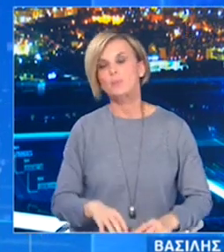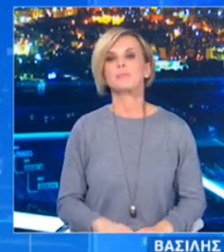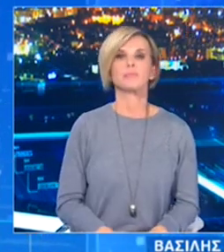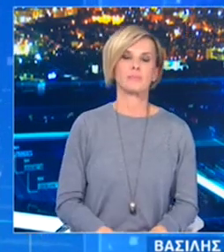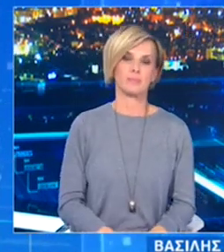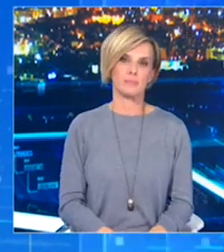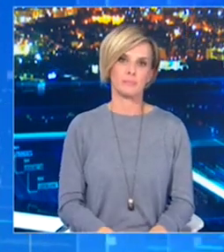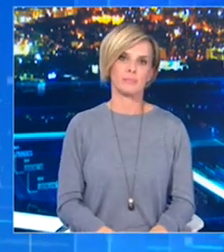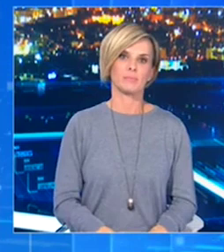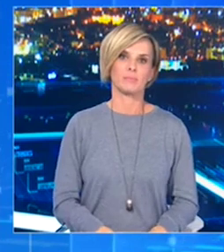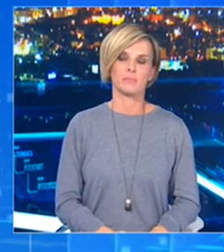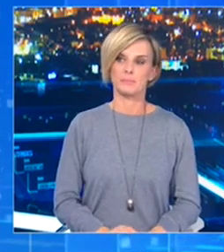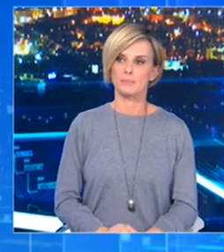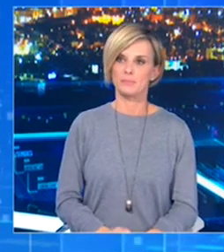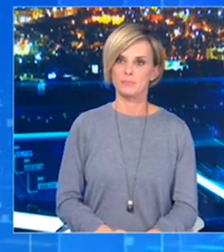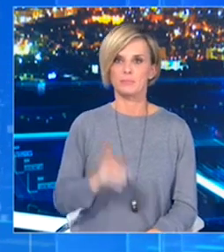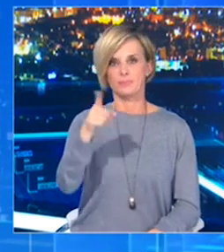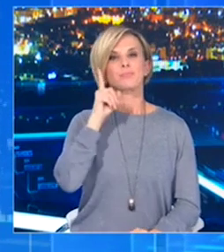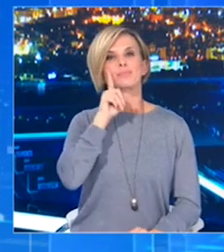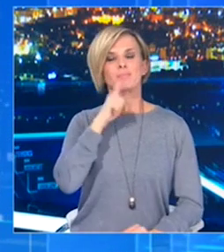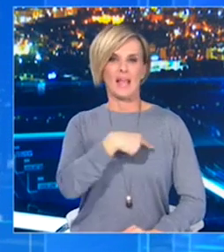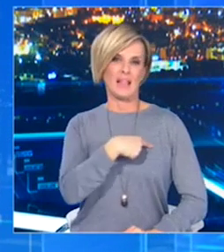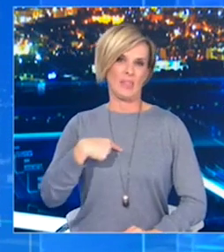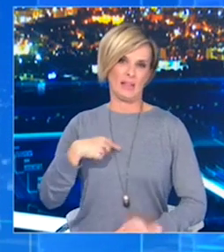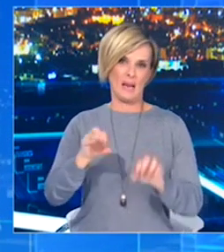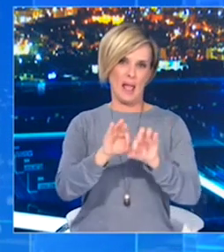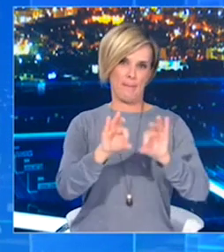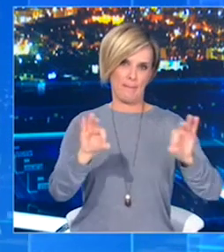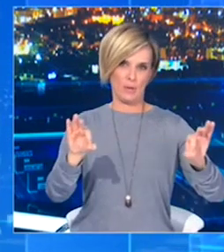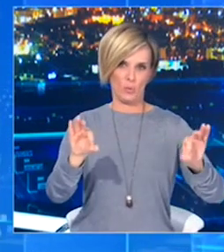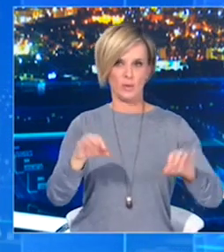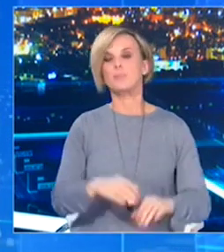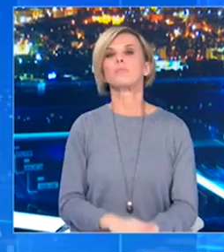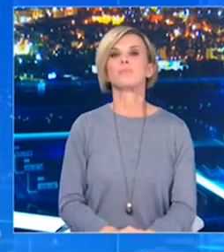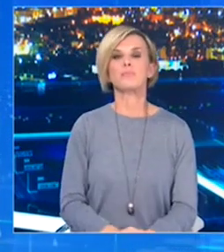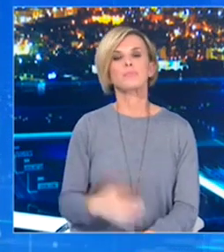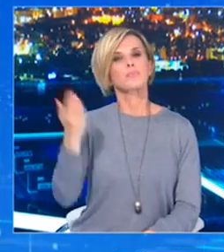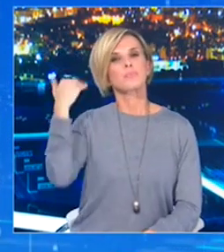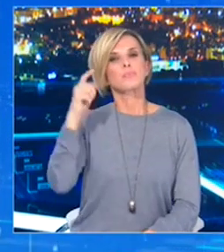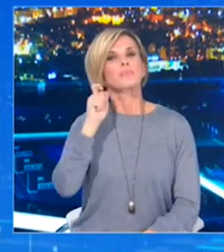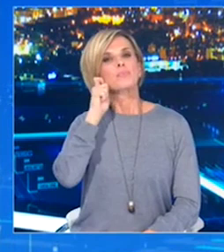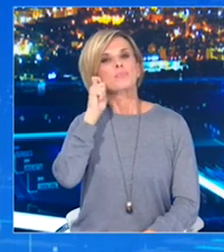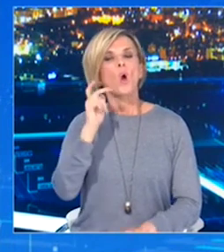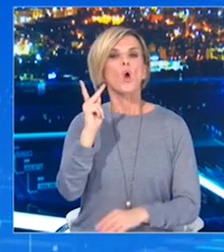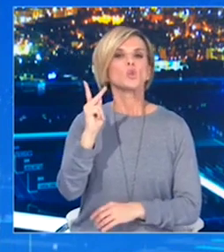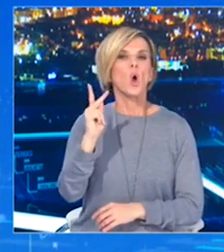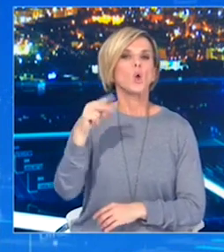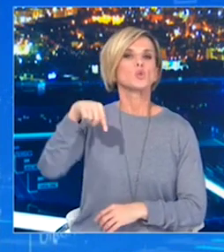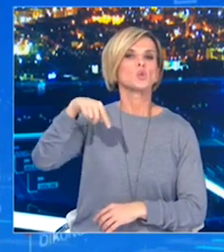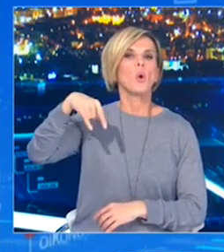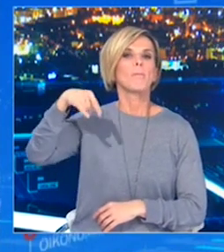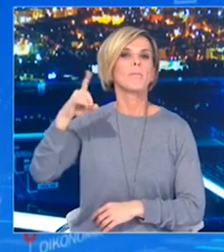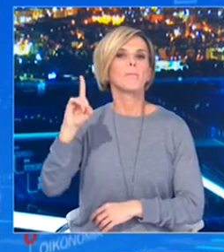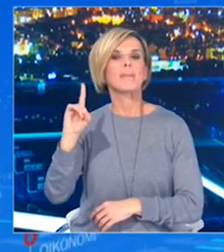Όπως ανέφερα και σε μία από τις προηγούμενες ενημερώσεις η κυρία Κοντοπίδου, η οποία είναι η Επικεφαλής της Επιδημιολογικής Επιτήρησης για τον